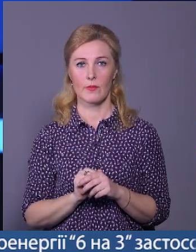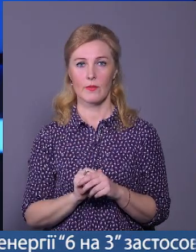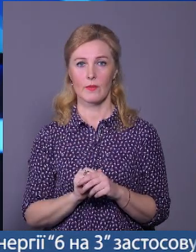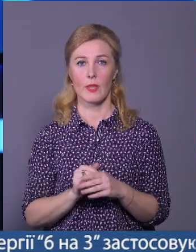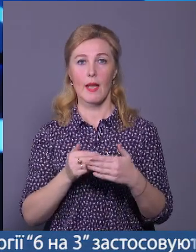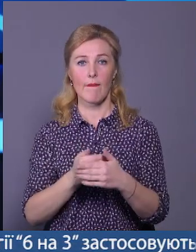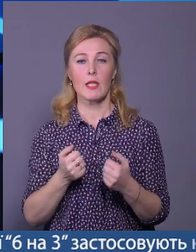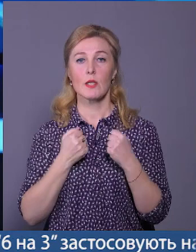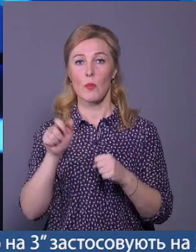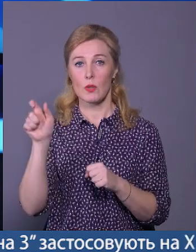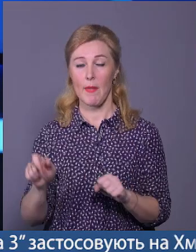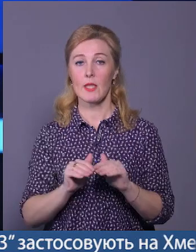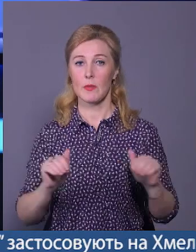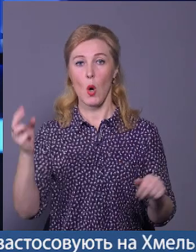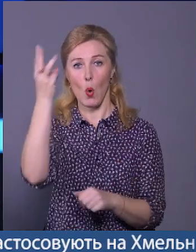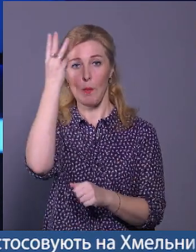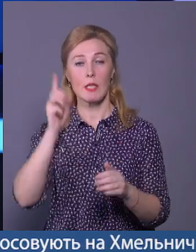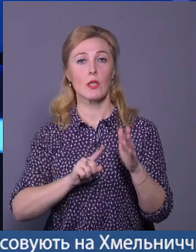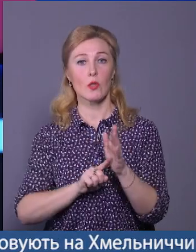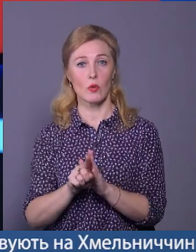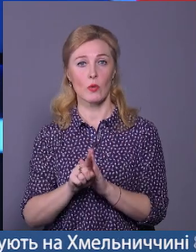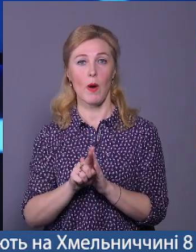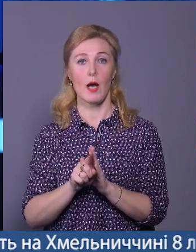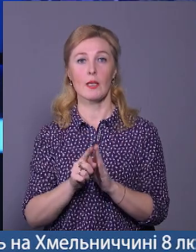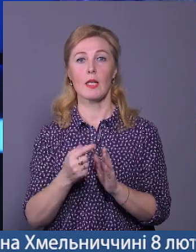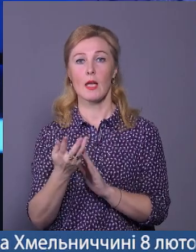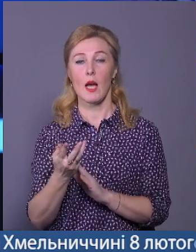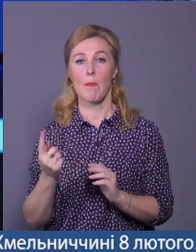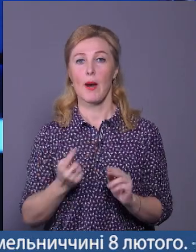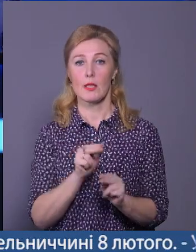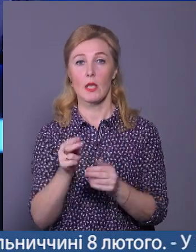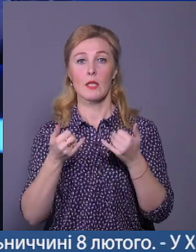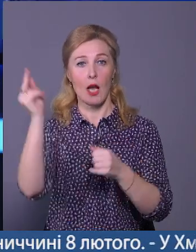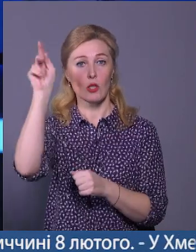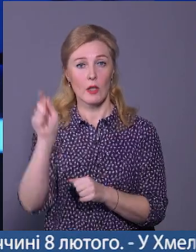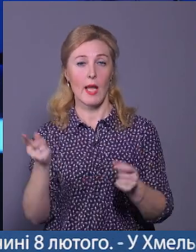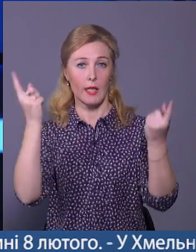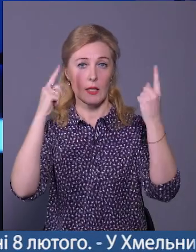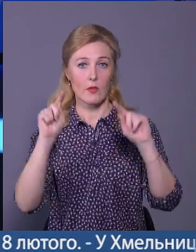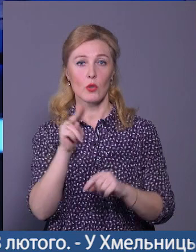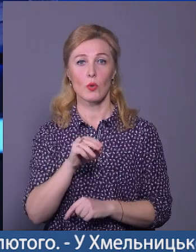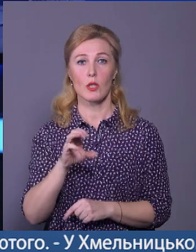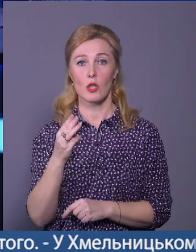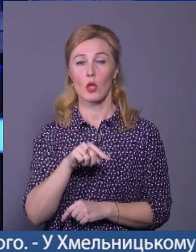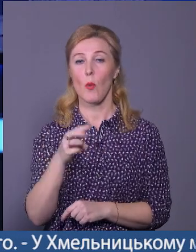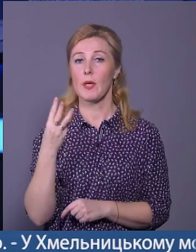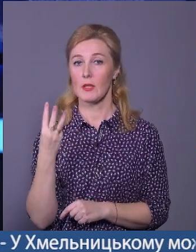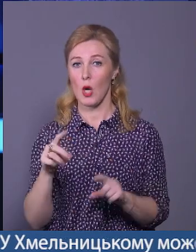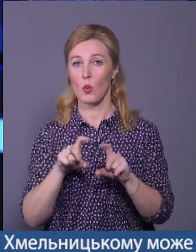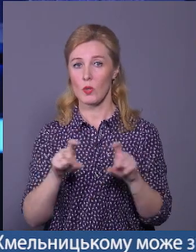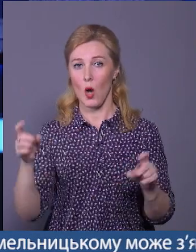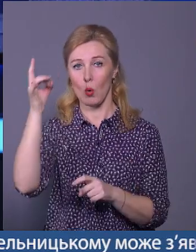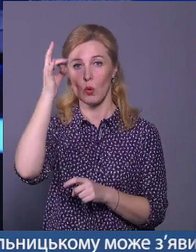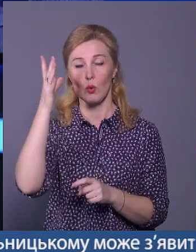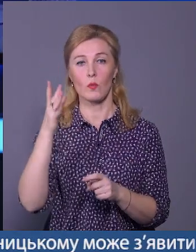Від спортсменів – дітям. У Хмельницькому стартувала серія майстер-класів для школярів. Ініціатор – ДЮСШ номер три. У закладі